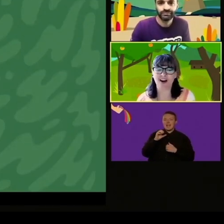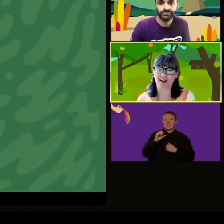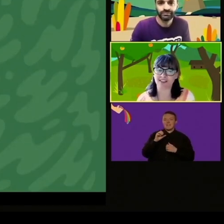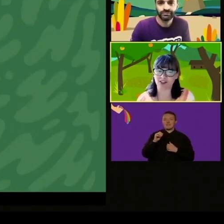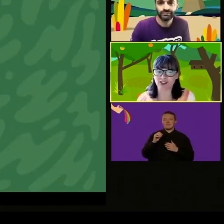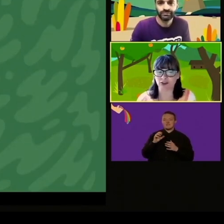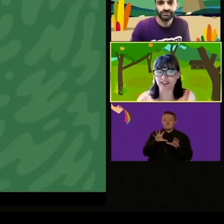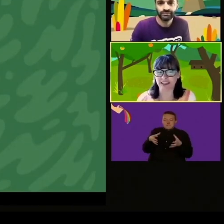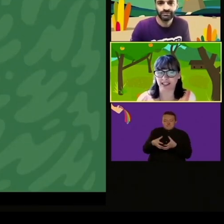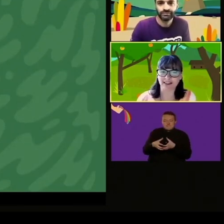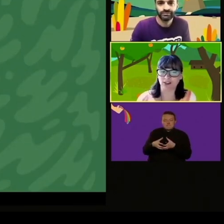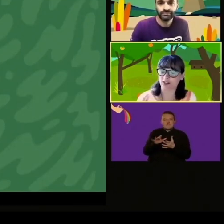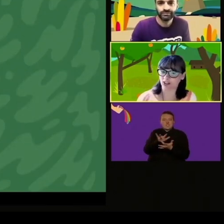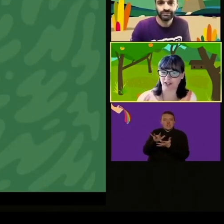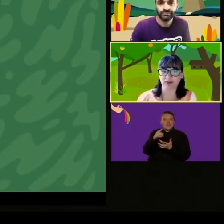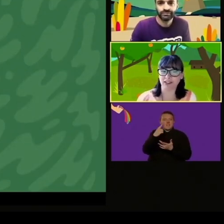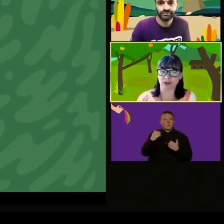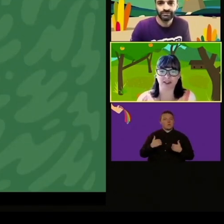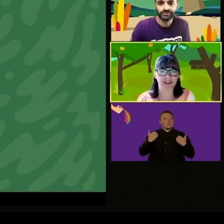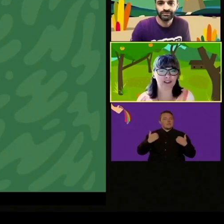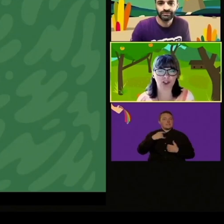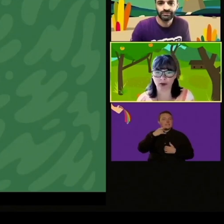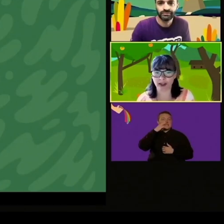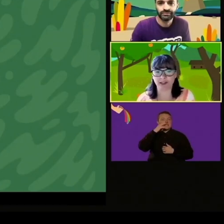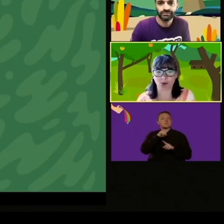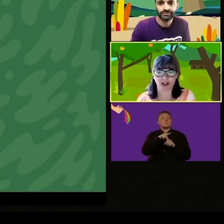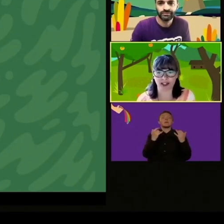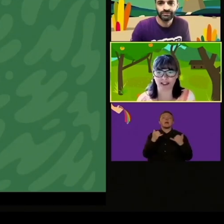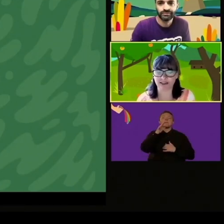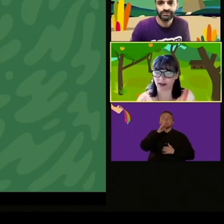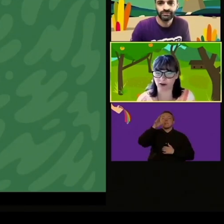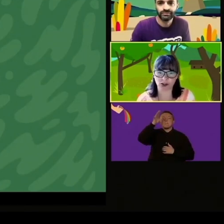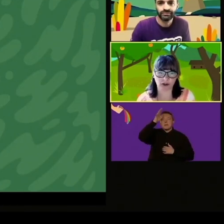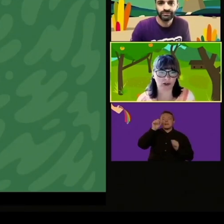è una collaborazione fra Scratch e un gruppo di ricerca.